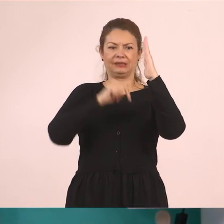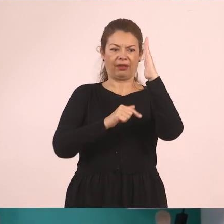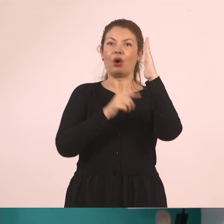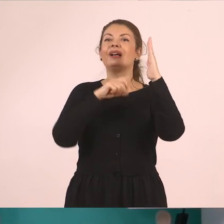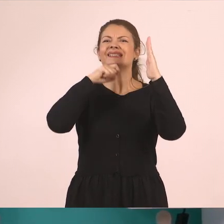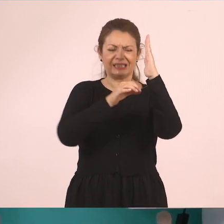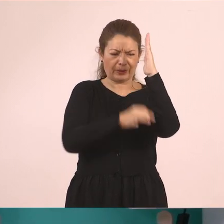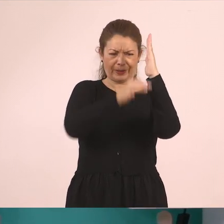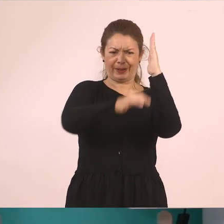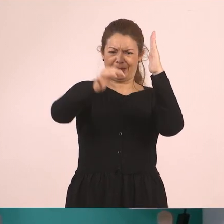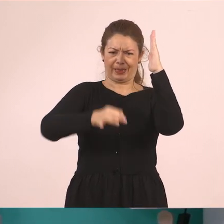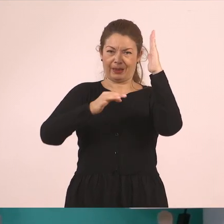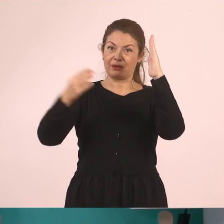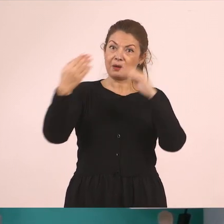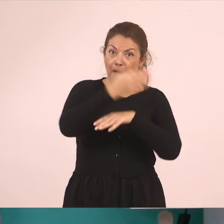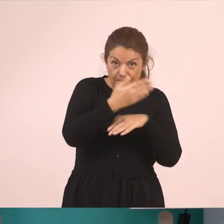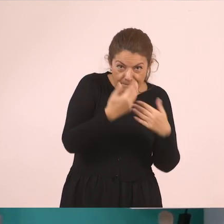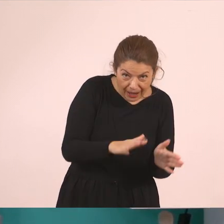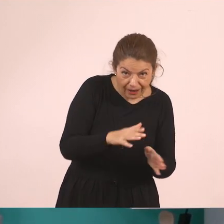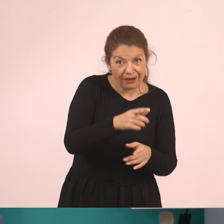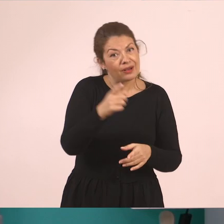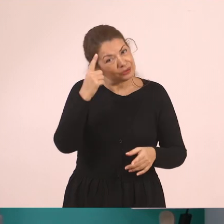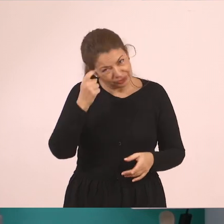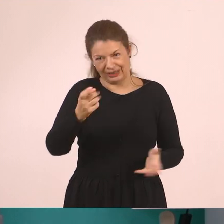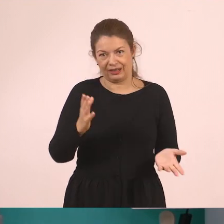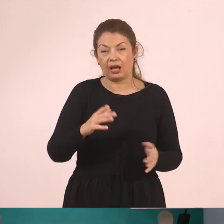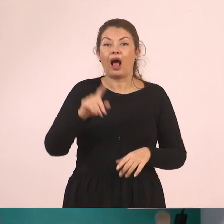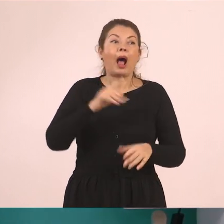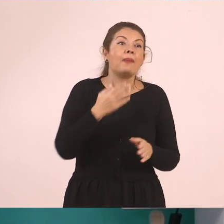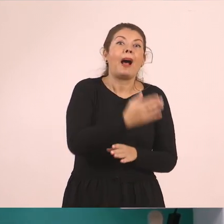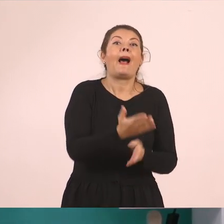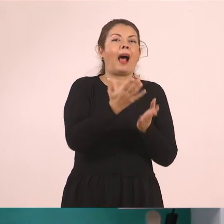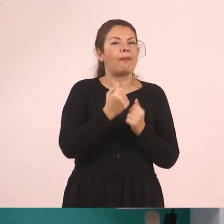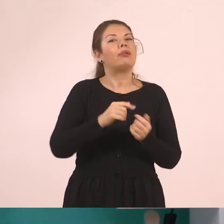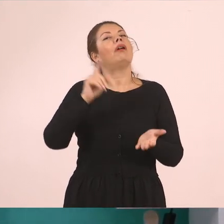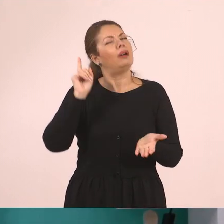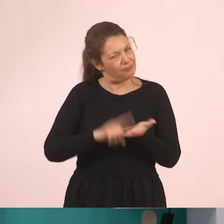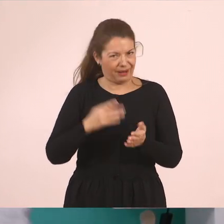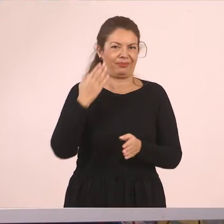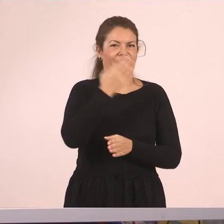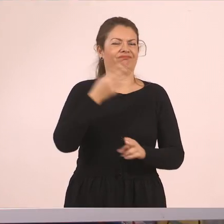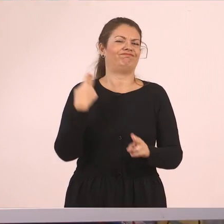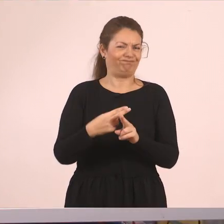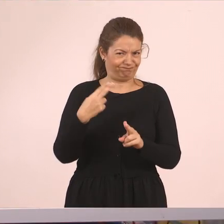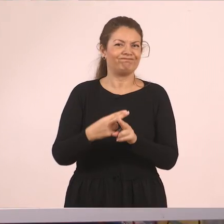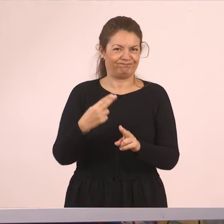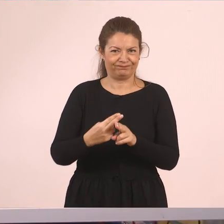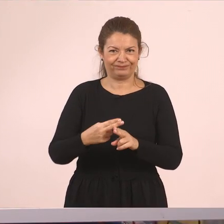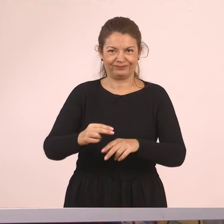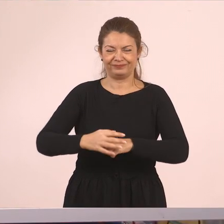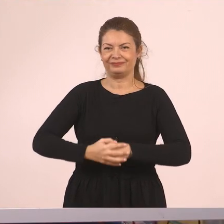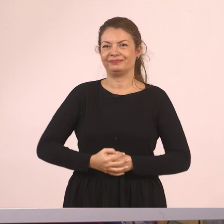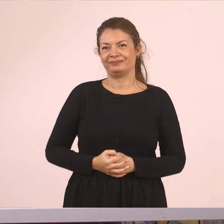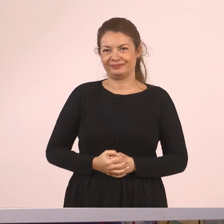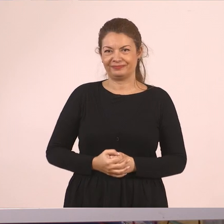πελάδες. Όσοι το έχετε επισκεφτεί νομίζω το ξέρετε. Όσοι όχι νομίζω ότι πρέπει να το κάνετε. Αξίζει ιδιαίτερα.